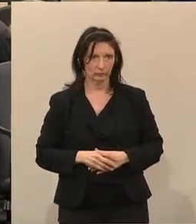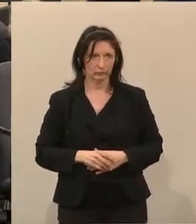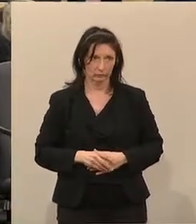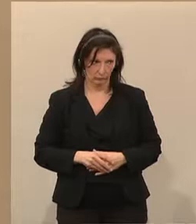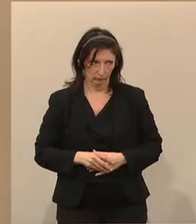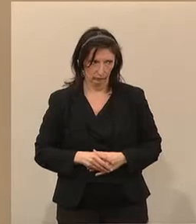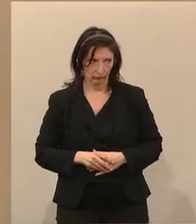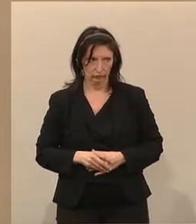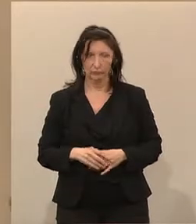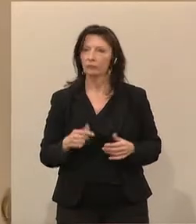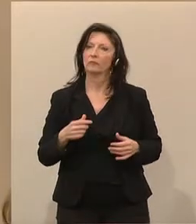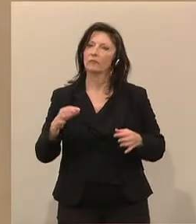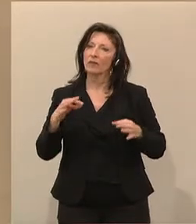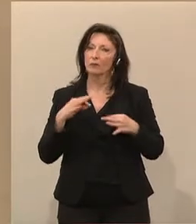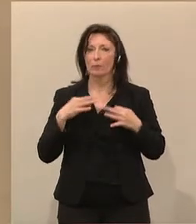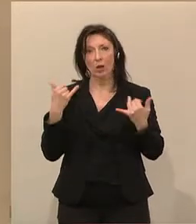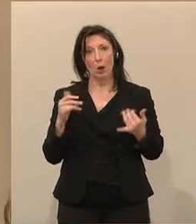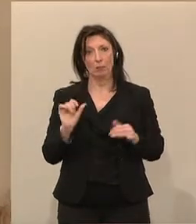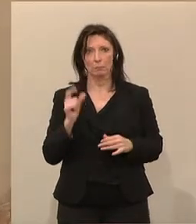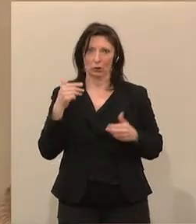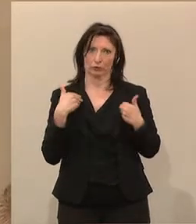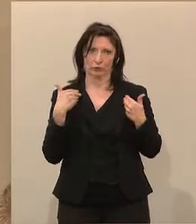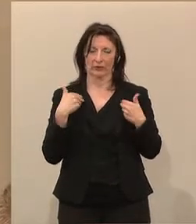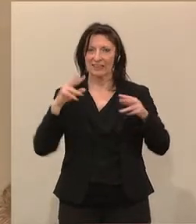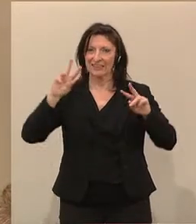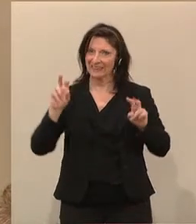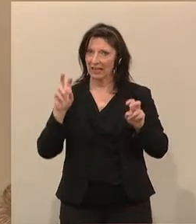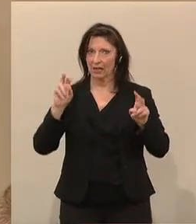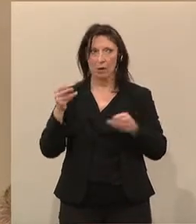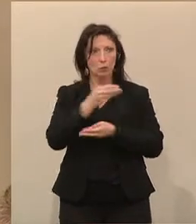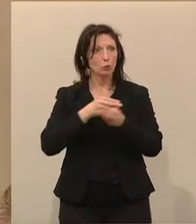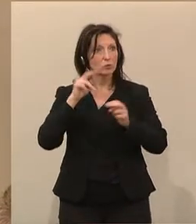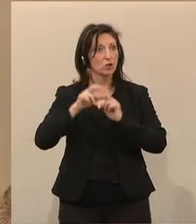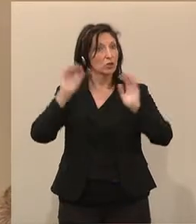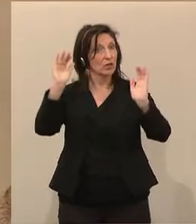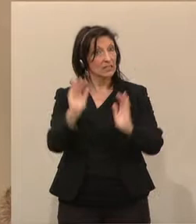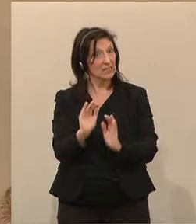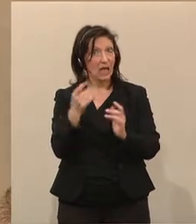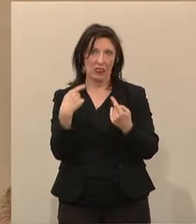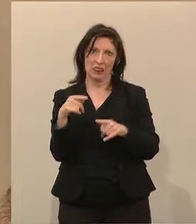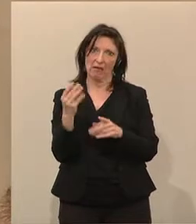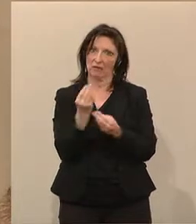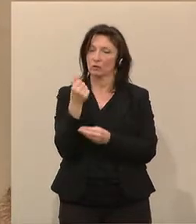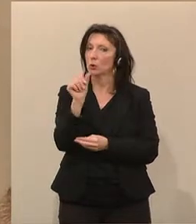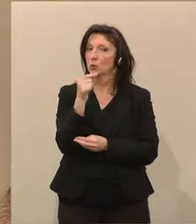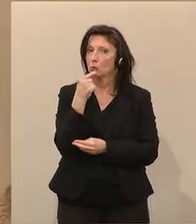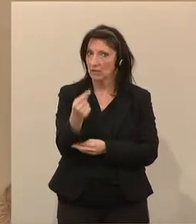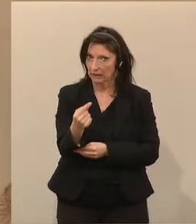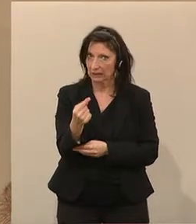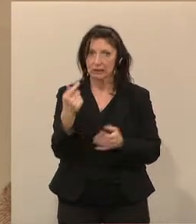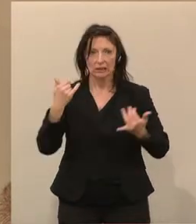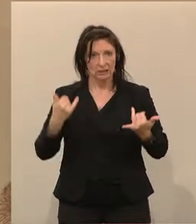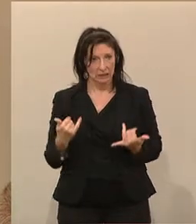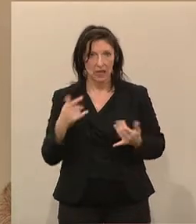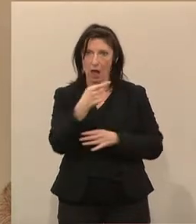Es ist mir heute eine ganz besondere Freude, dass ich zum Thema Senkung der Umsatzsteuer auch ein paar Worte sprechen darf. An dieser Stelle auch an